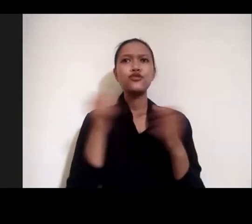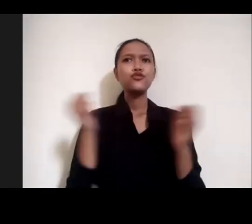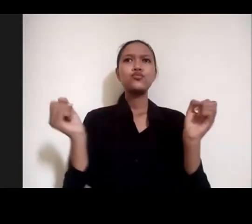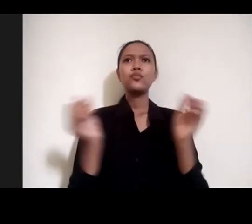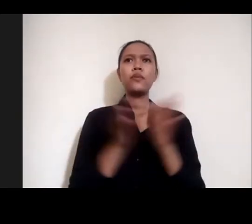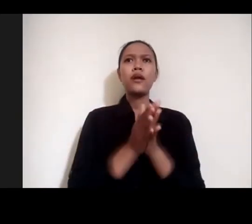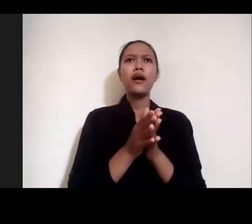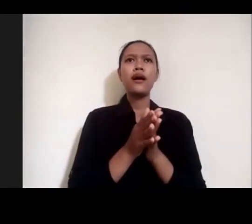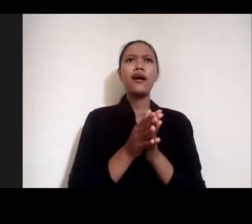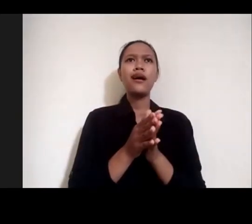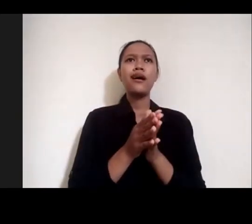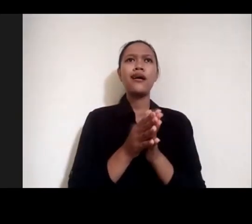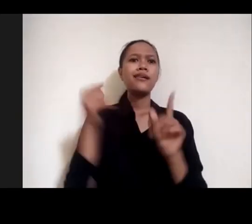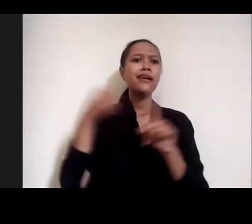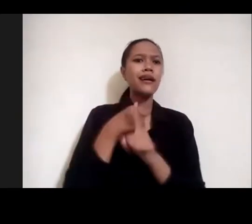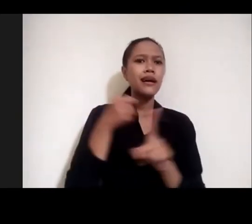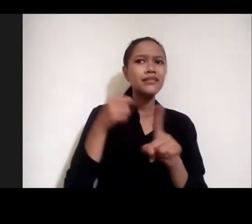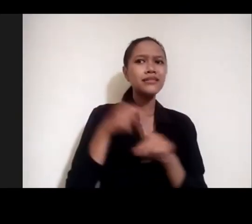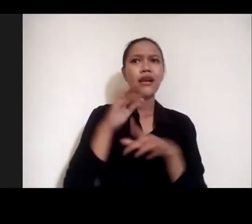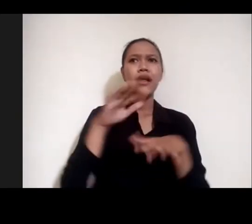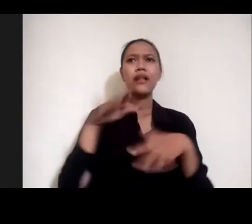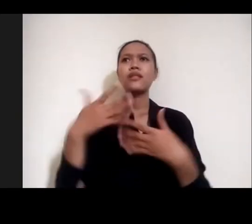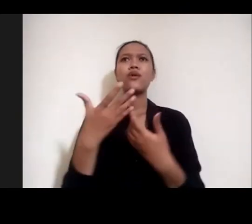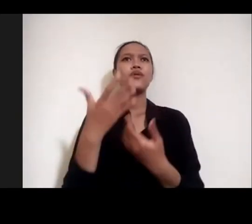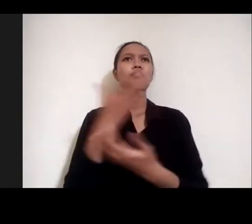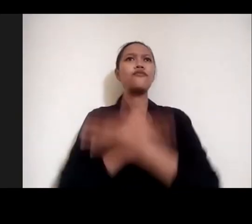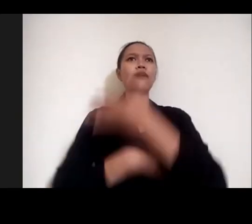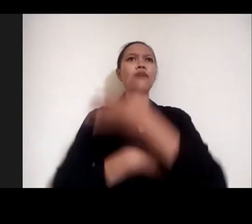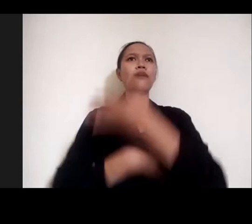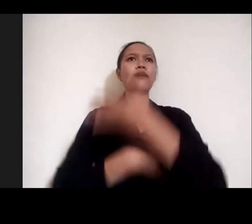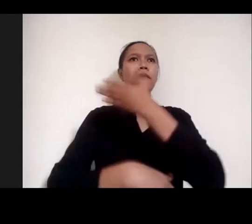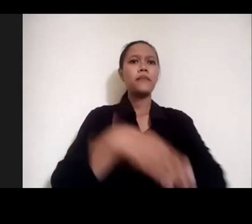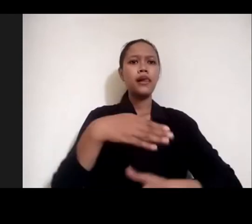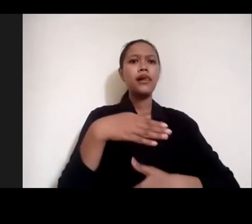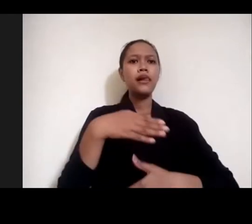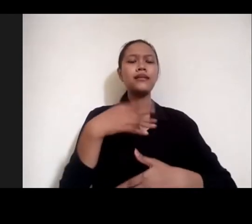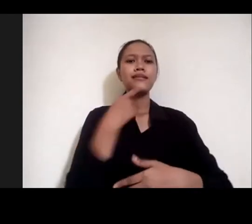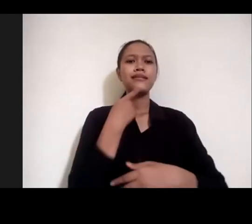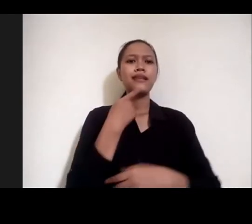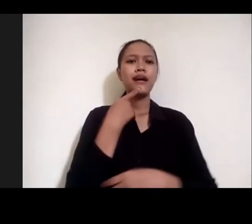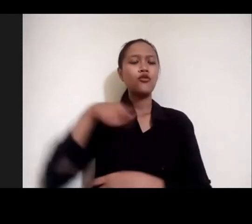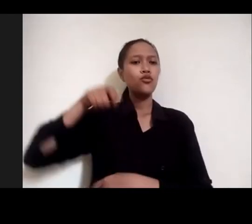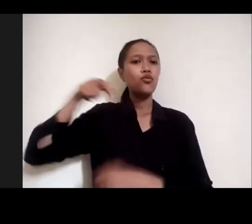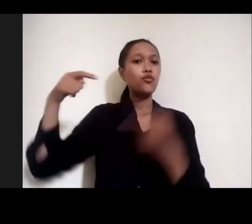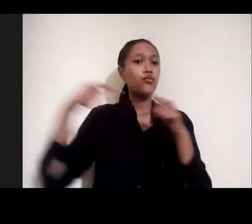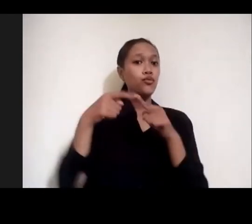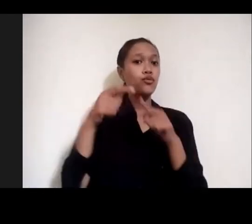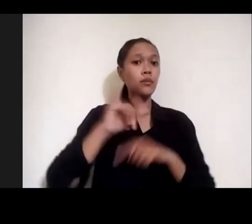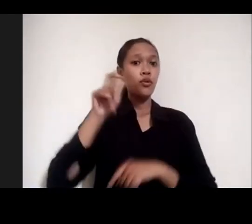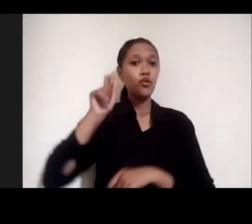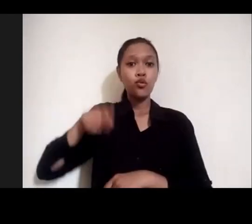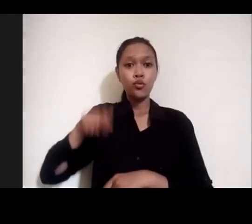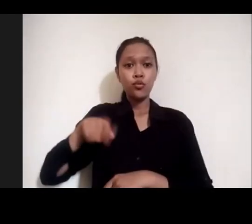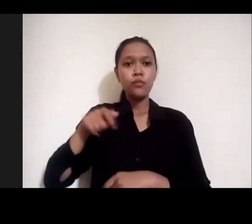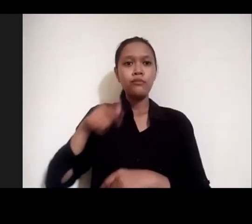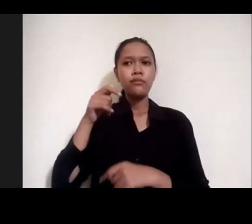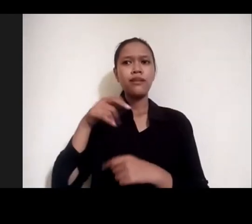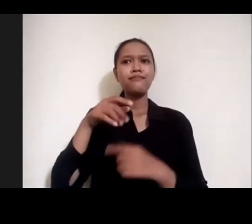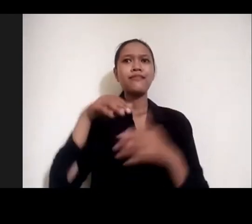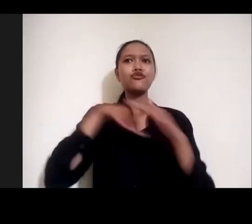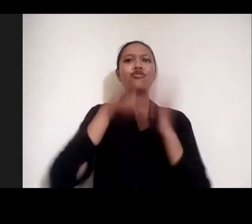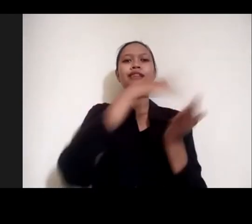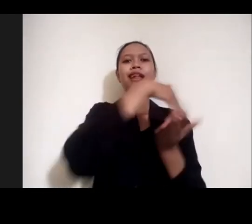difabel teman-teman difabel berhadapan dengan hukum yang apa namanya yang masuk di PN Bonosari gitu ya